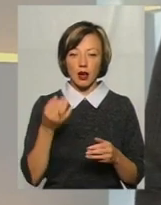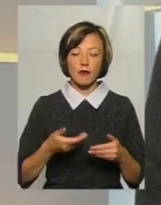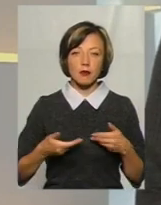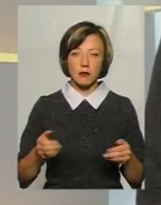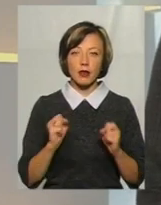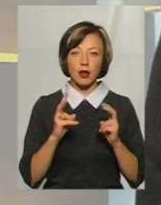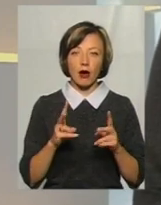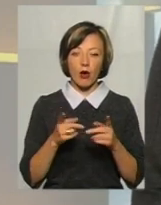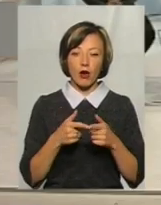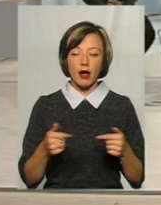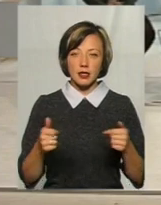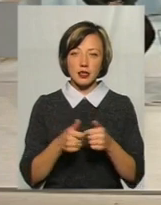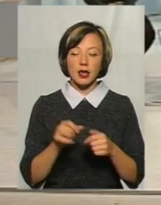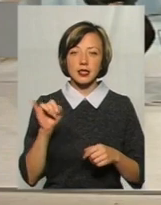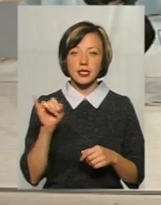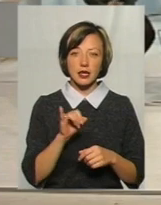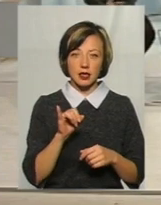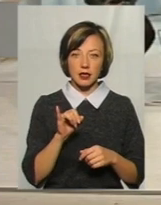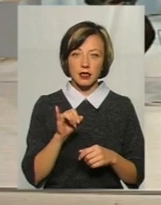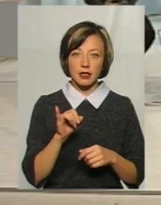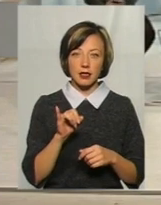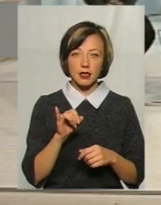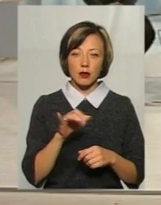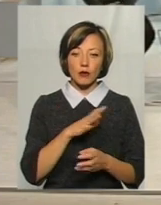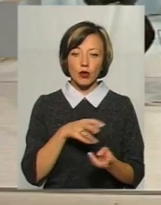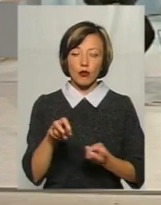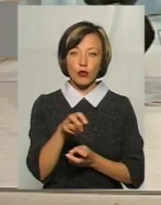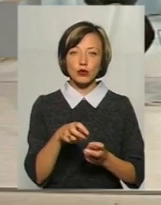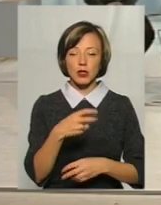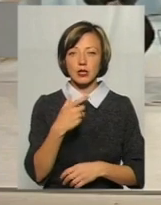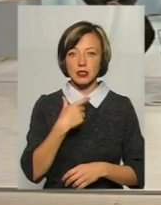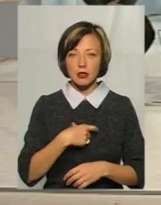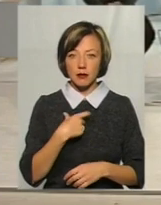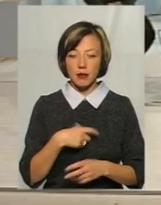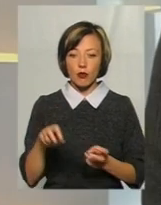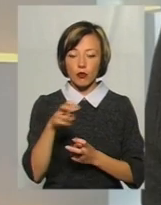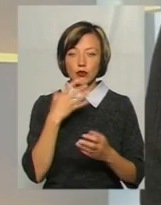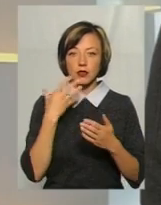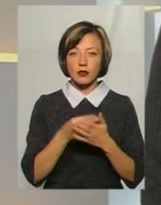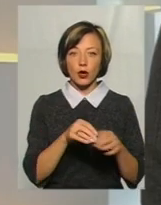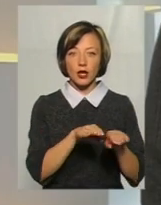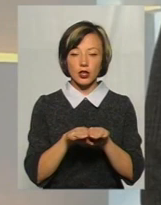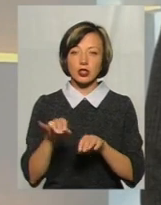організація, і вони були в пошуках себе, в пошуках своєї ніші. І з цим ми теж